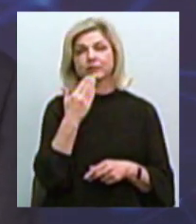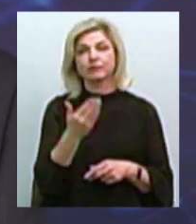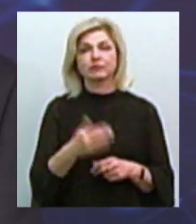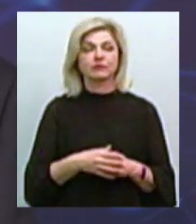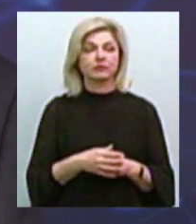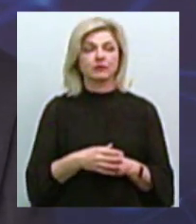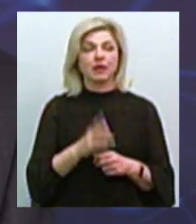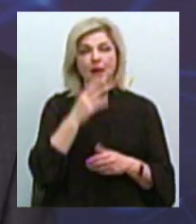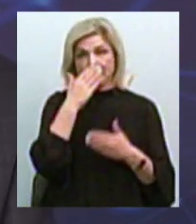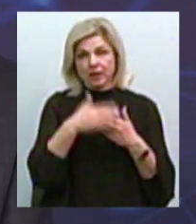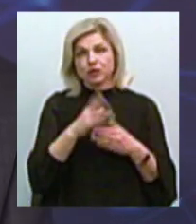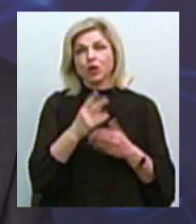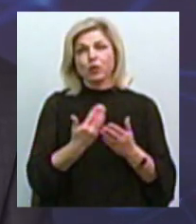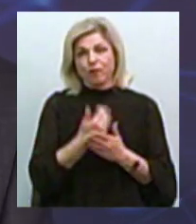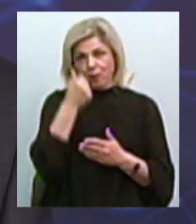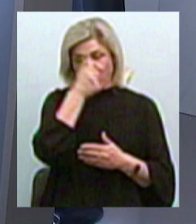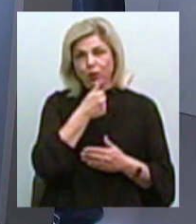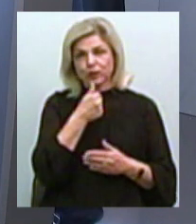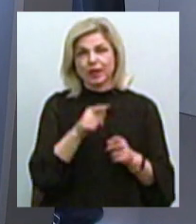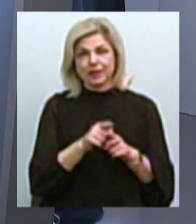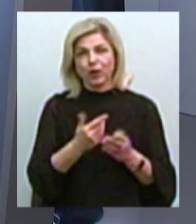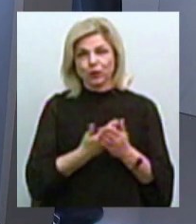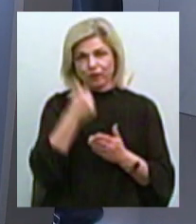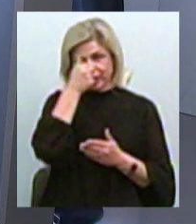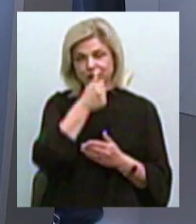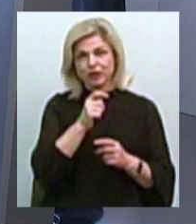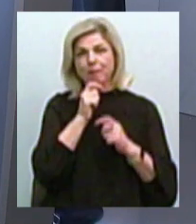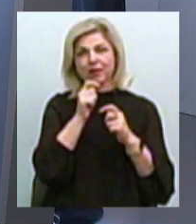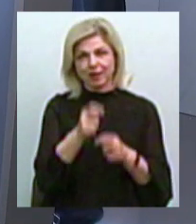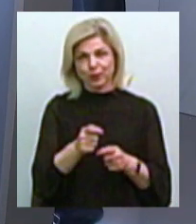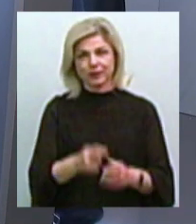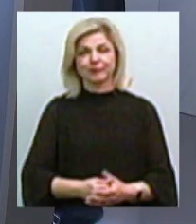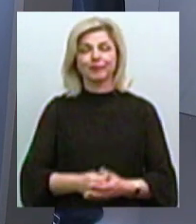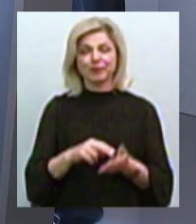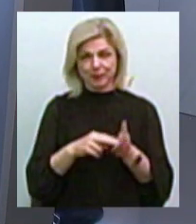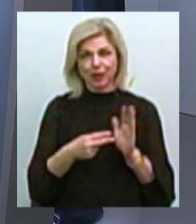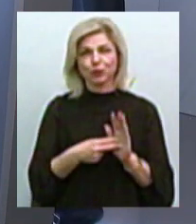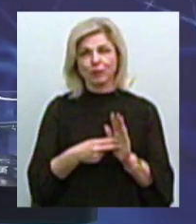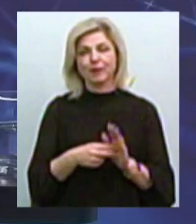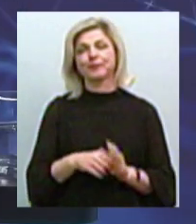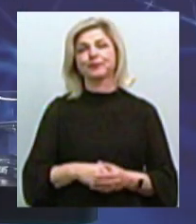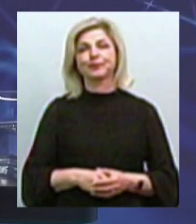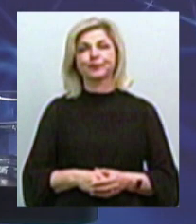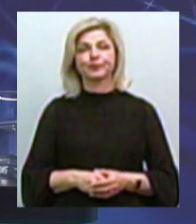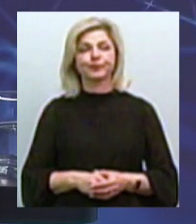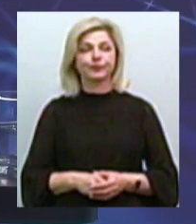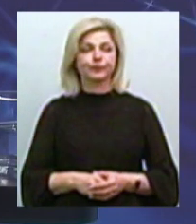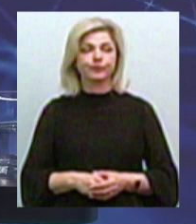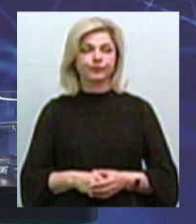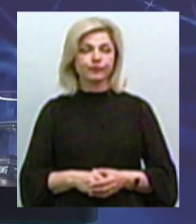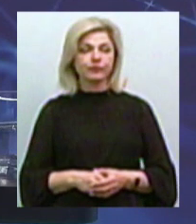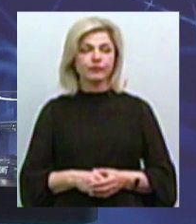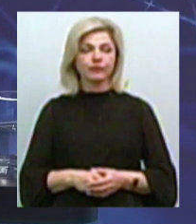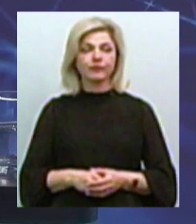ближе к новому году. Такий новоречный подарок. Такий, да, мы плануем. Миколаевцев. Плануем. А